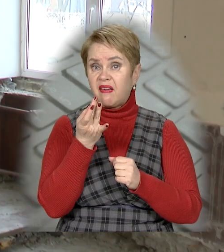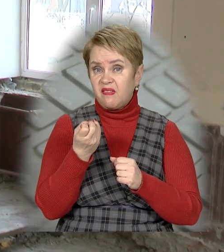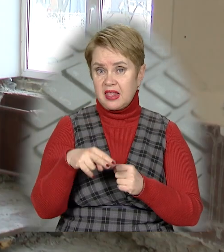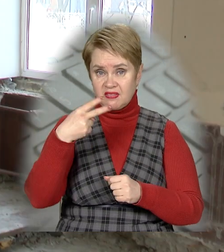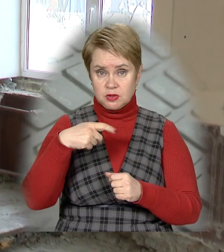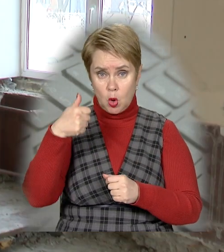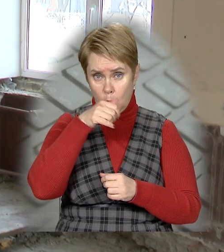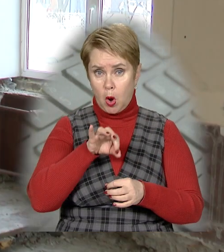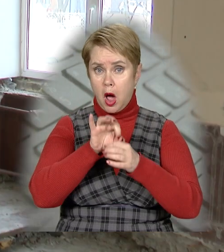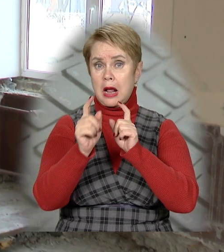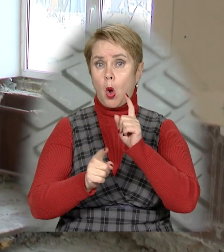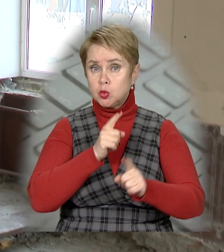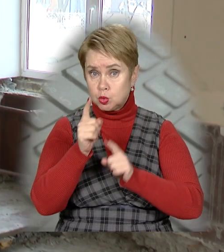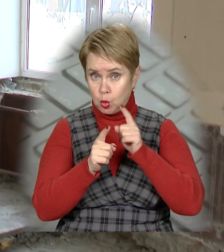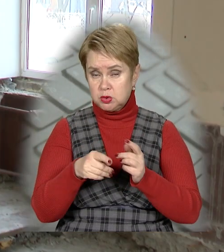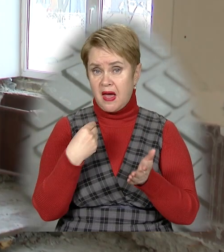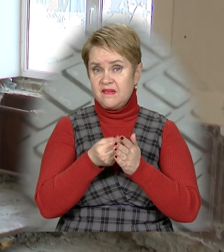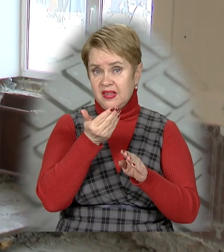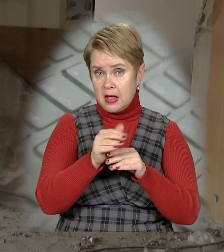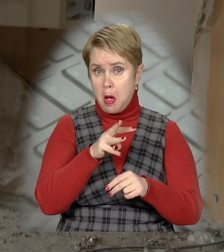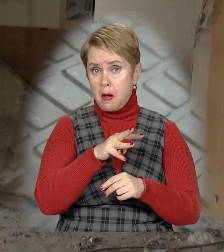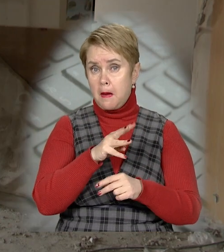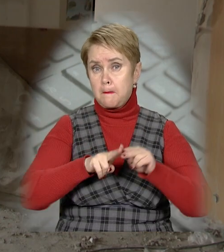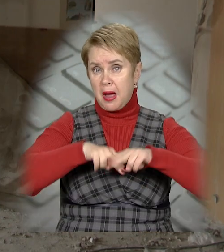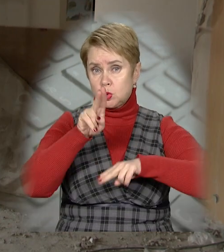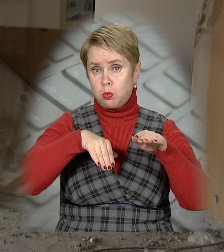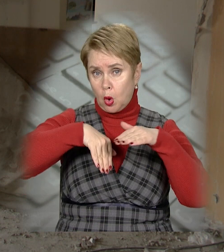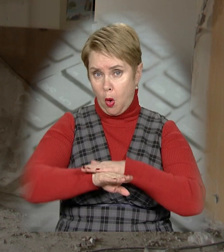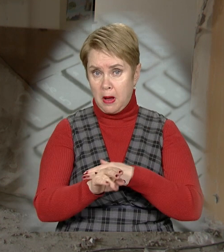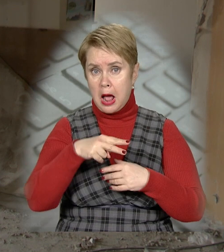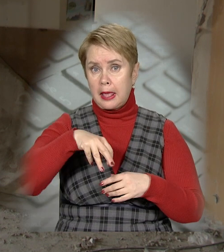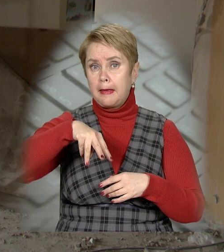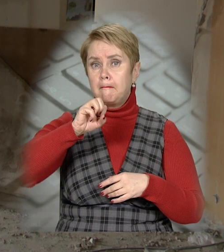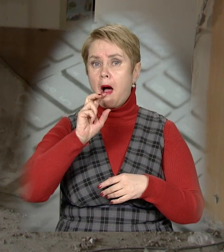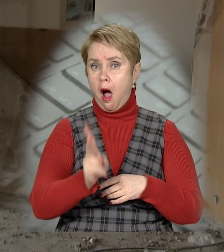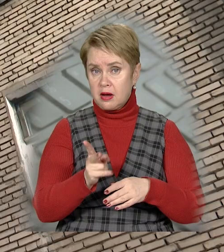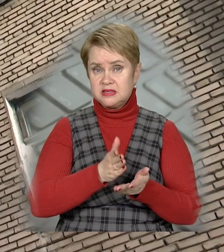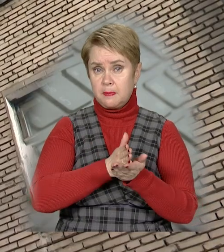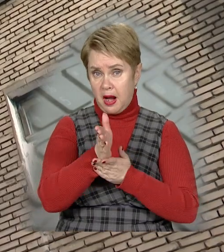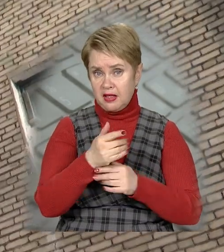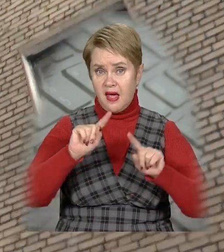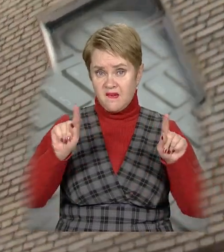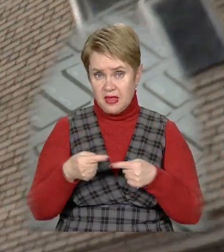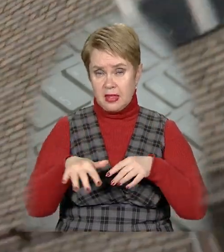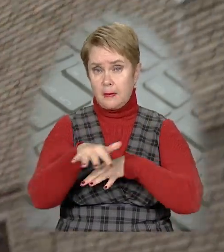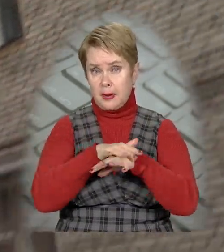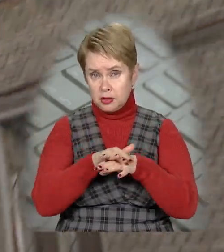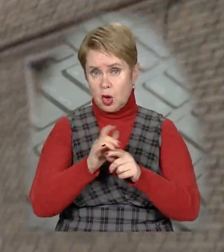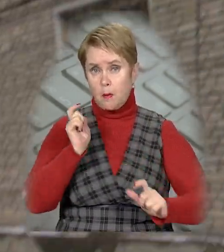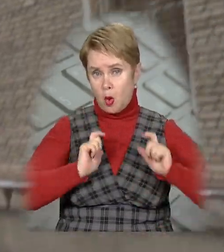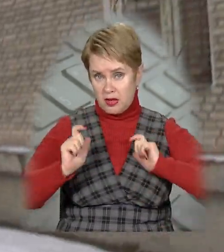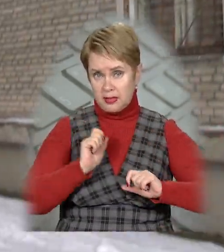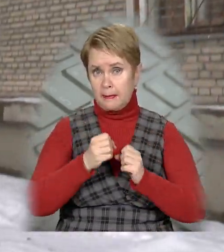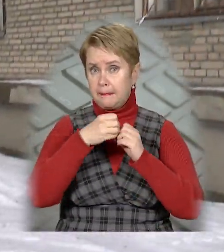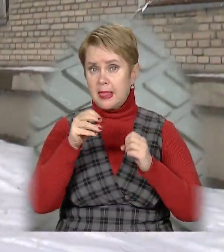квітня 2020 року триває реконструкція. Фінансує її метробудівна компанія «Лімак». Вона спрямувала на відновлення приміщень